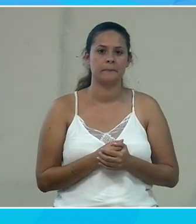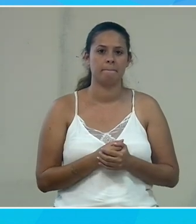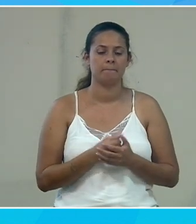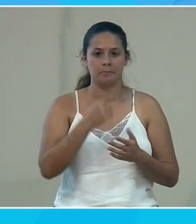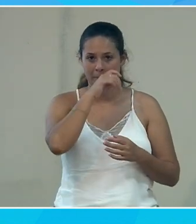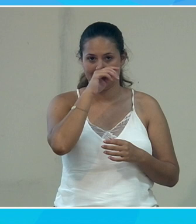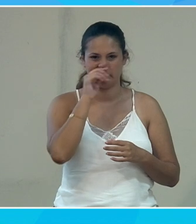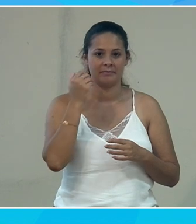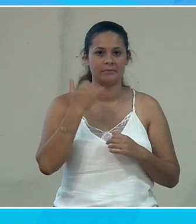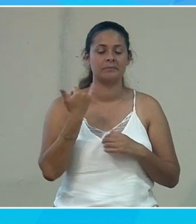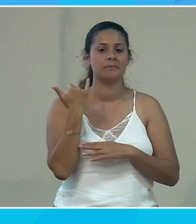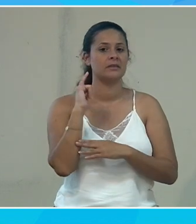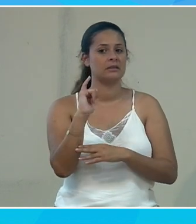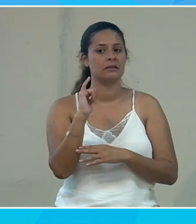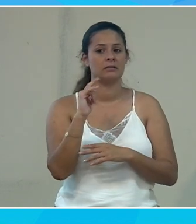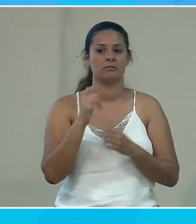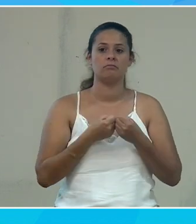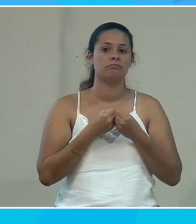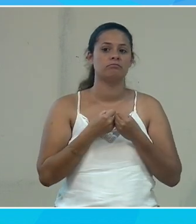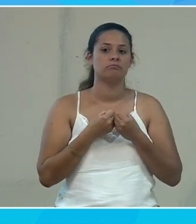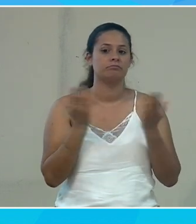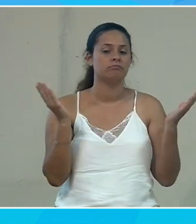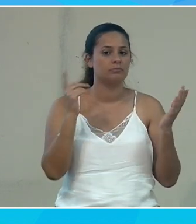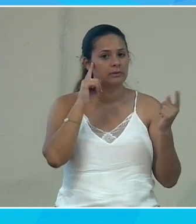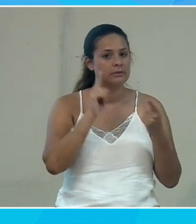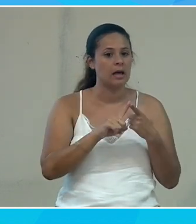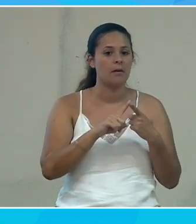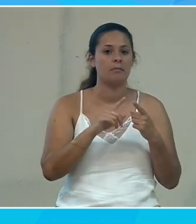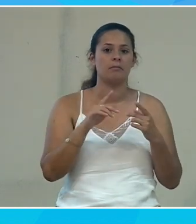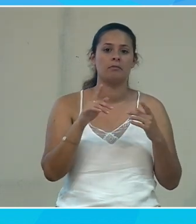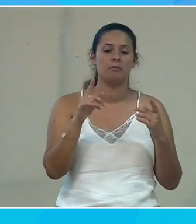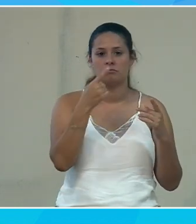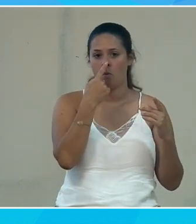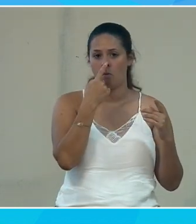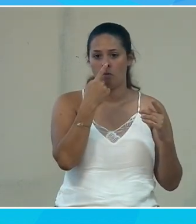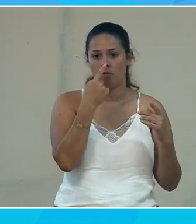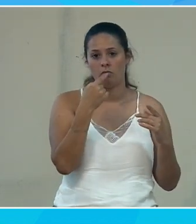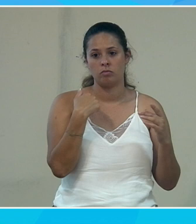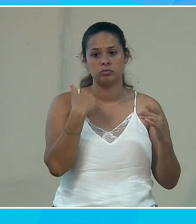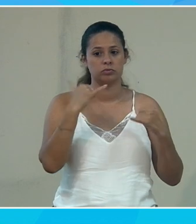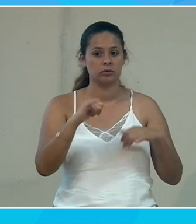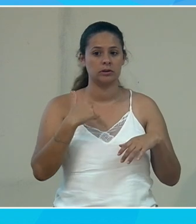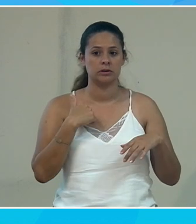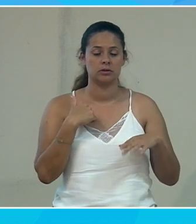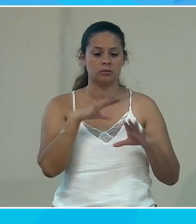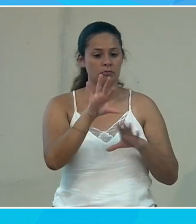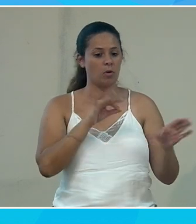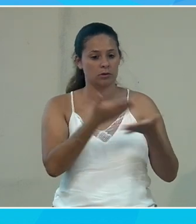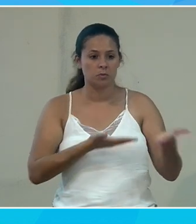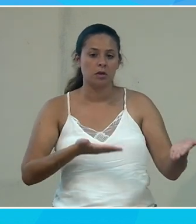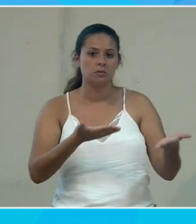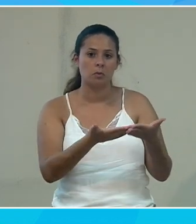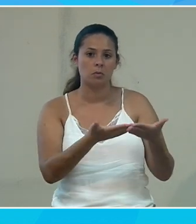alors ben c'est'est variable c'est-à-dire quelque part moi si je prends un cas de figure